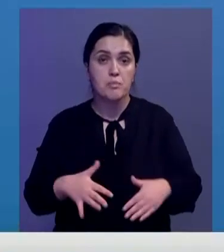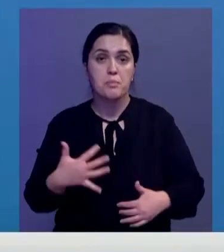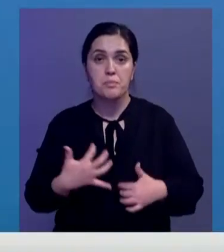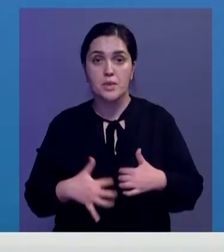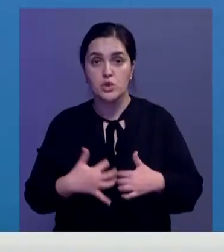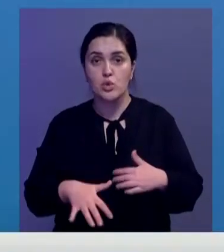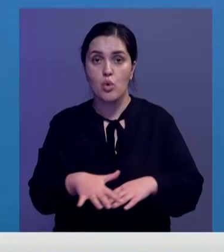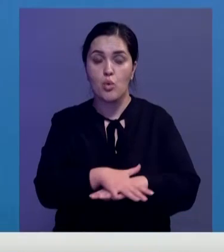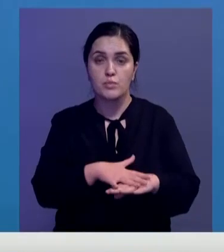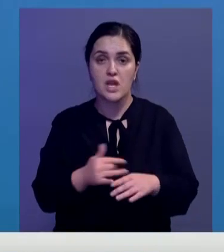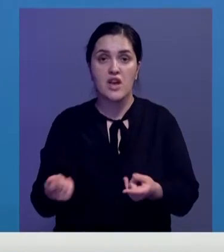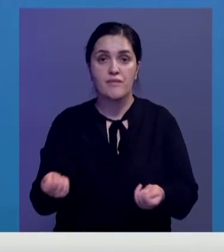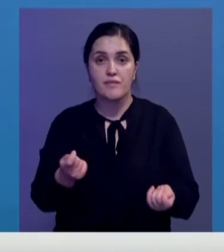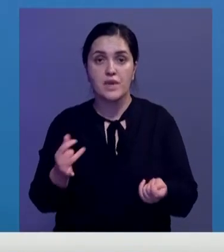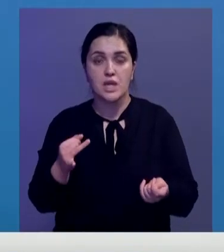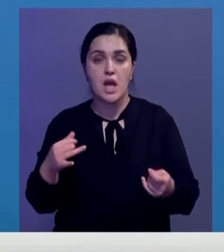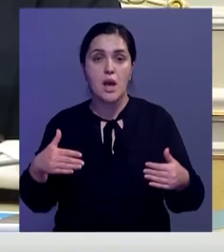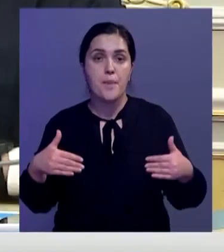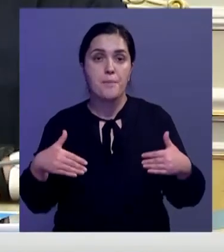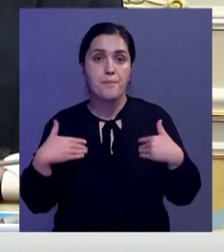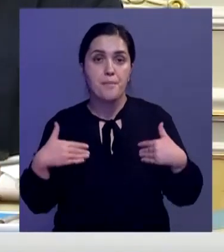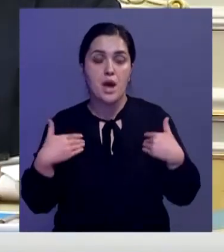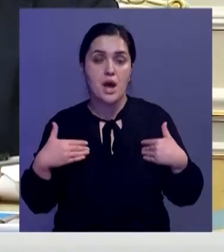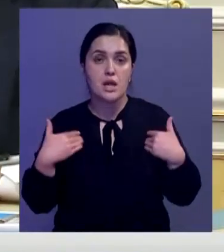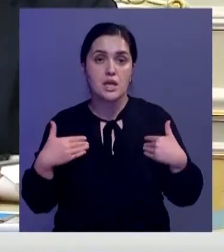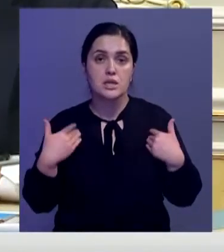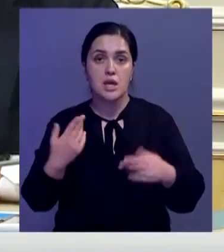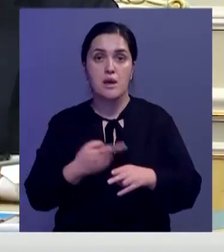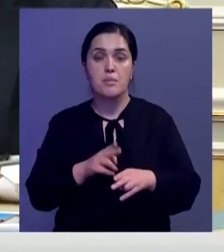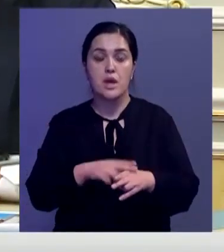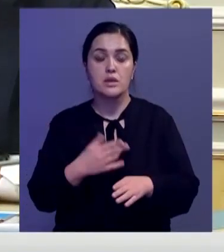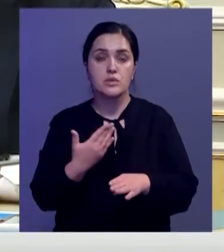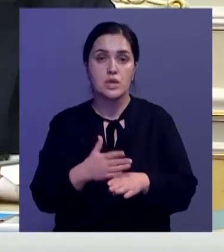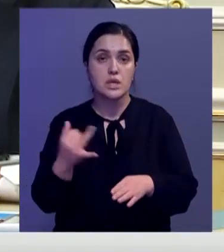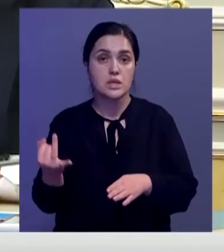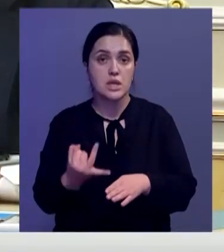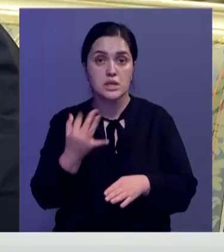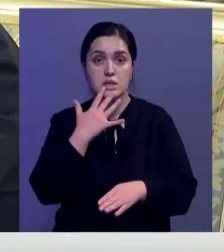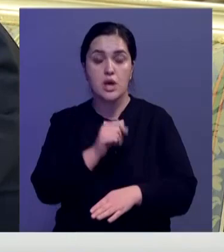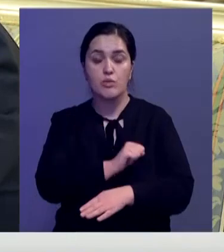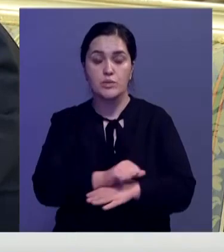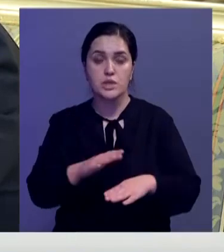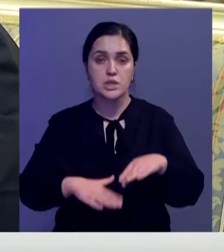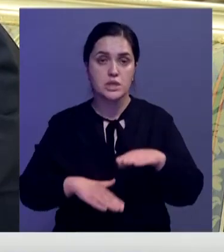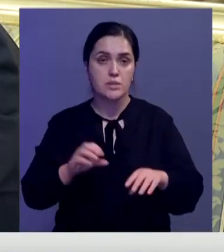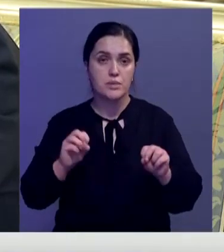обществом и властью, но и полезной институциональной структурой, которая заинтересовала зарубежных экспертов. следует...